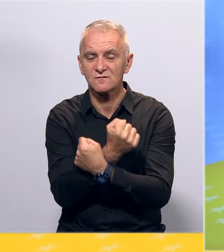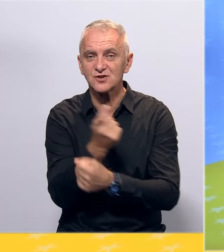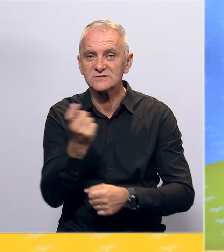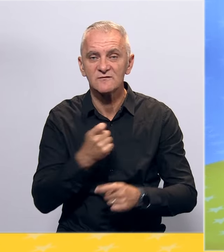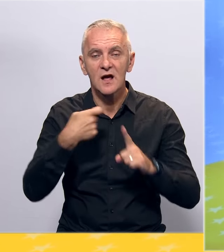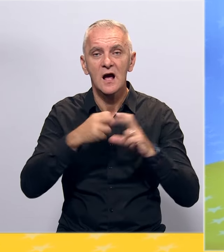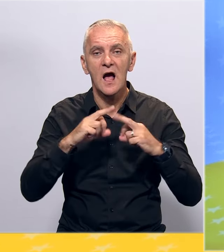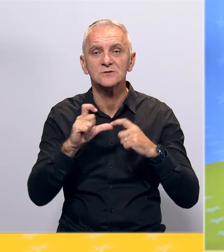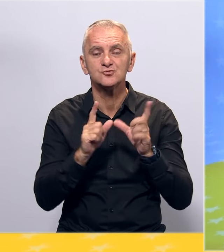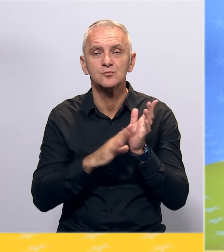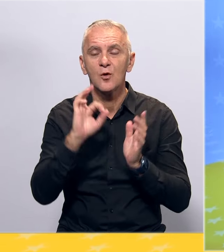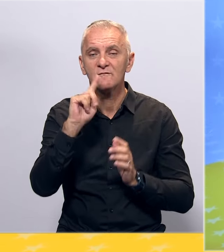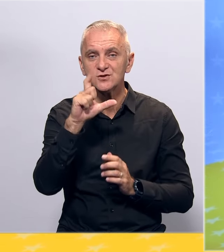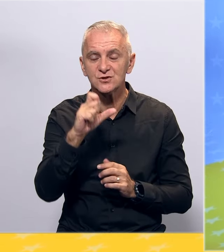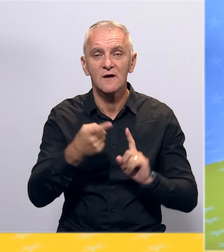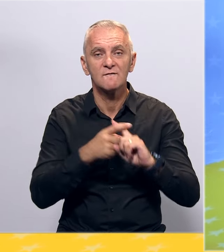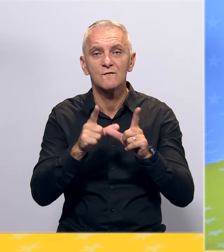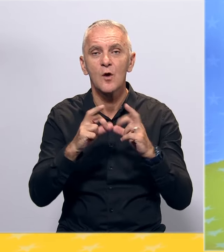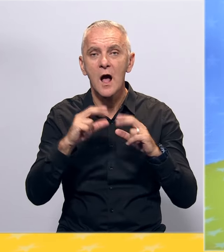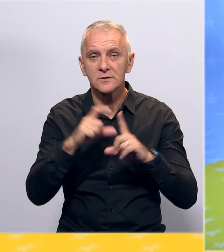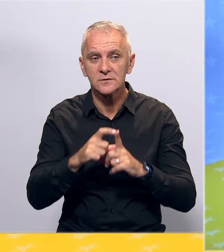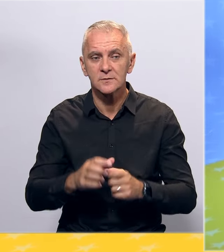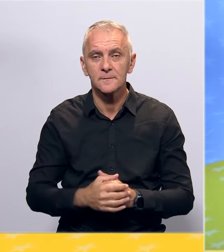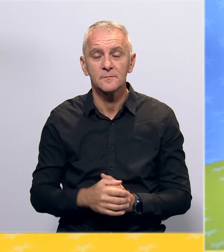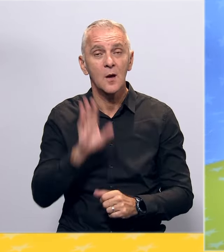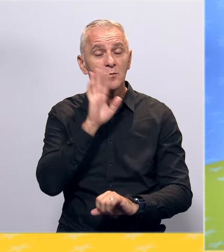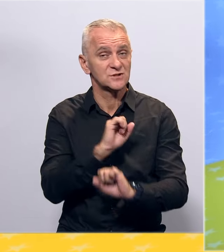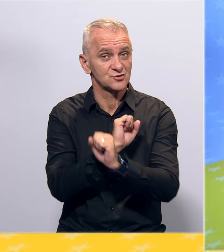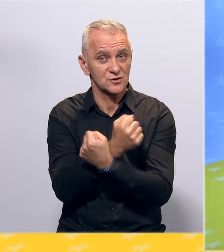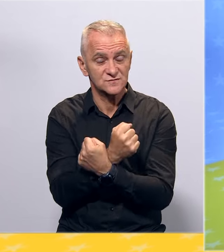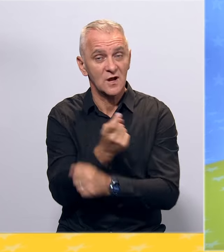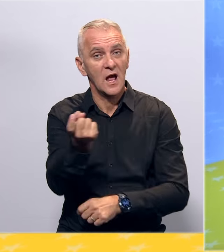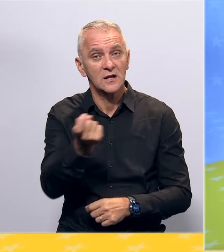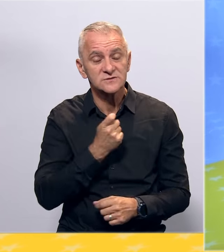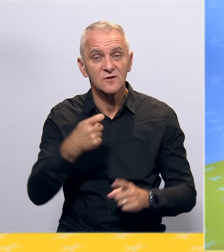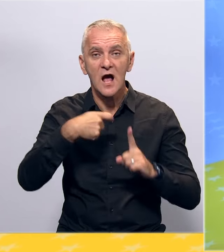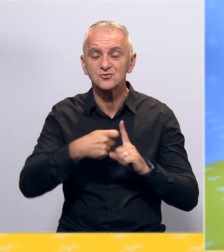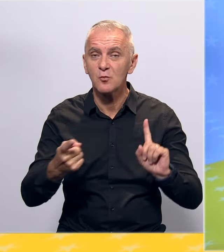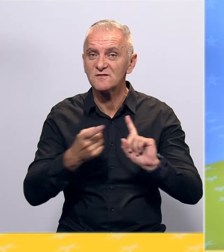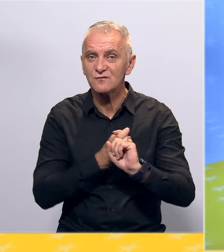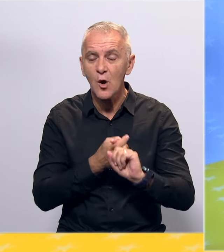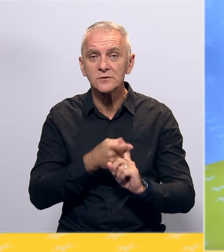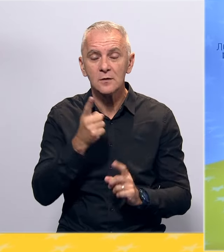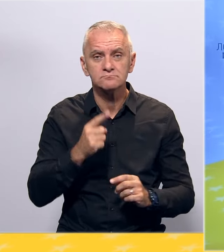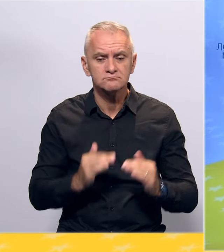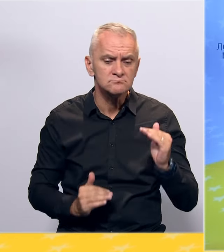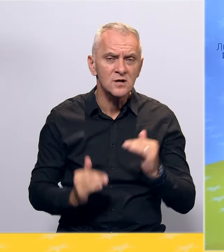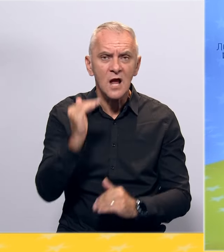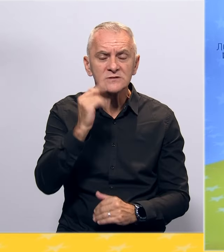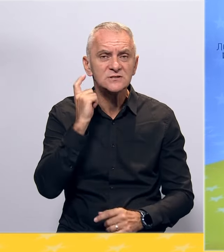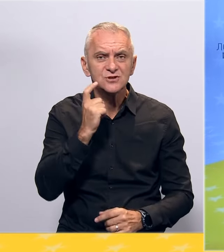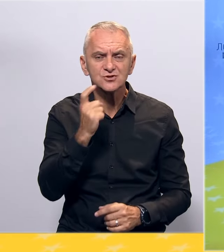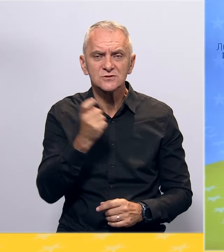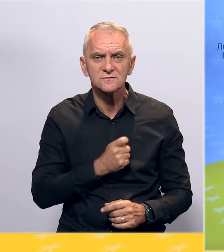inicijativa Kasumović-Fuad. Bosansko-Hercegovačka inicijativa Kasumović-Fuad je izrasla iz zeničke